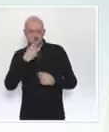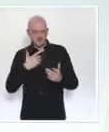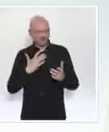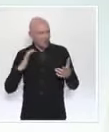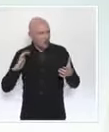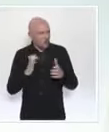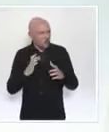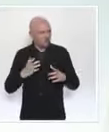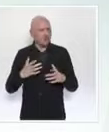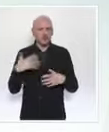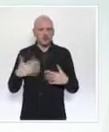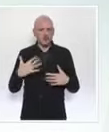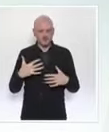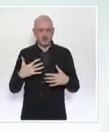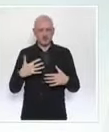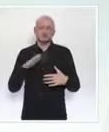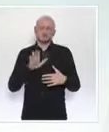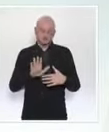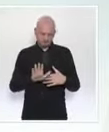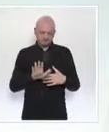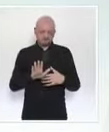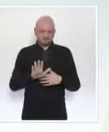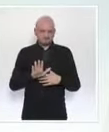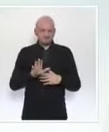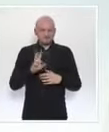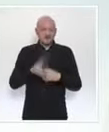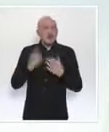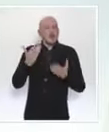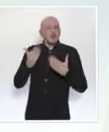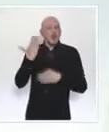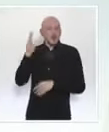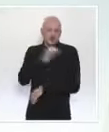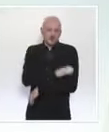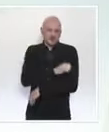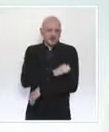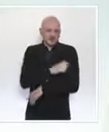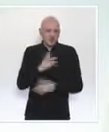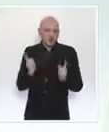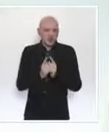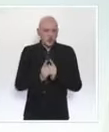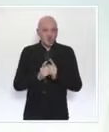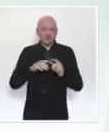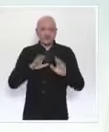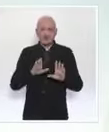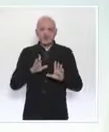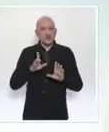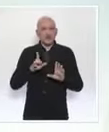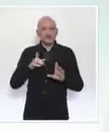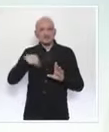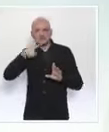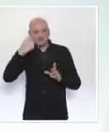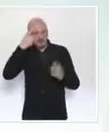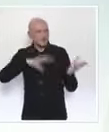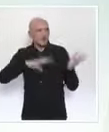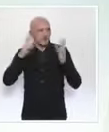vaccin, ne signifie en aucun cas que nous nous serions précipités au détriment de la